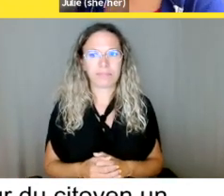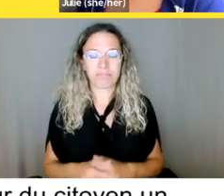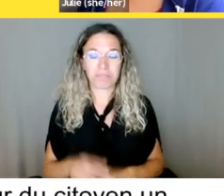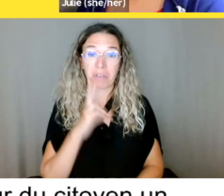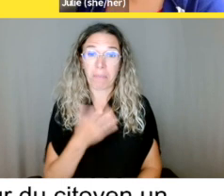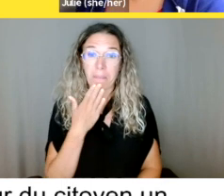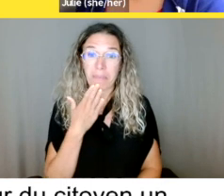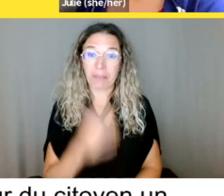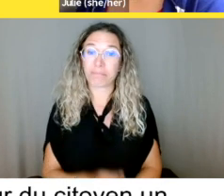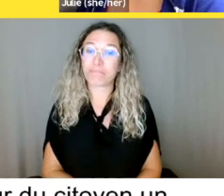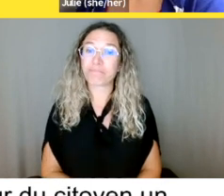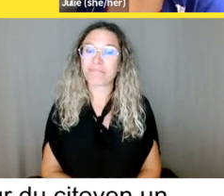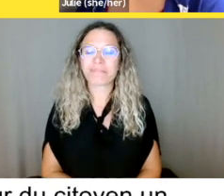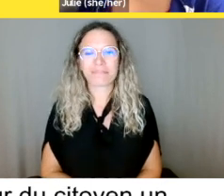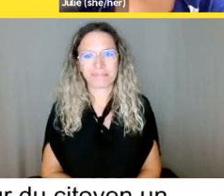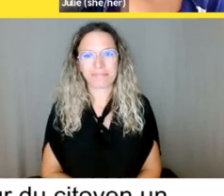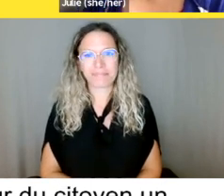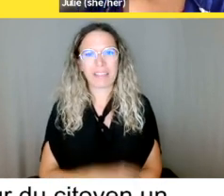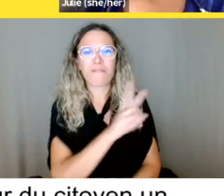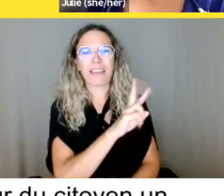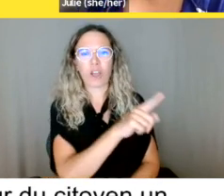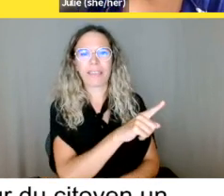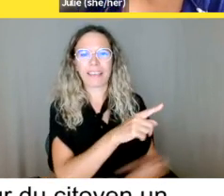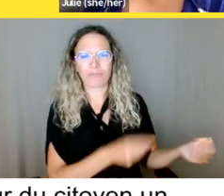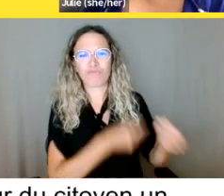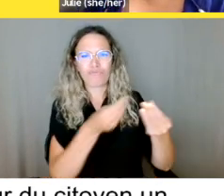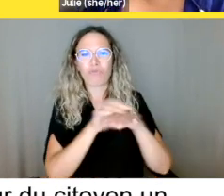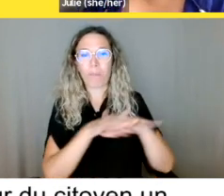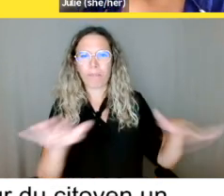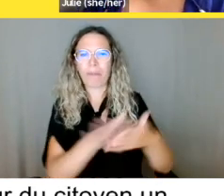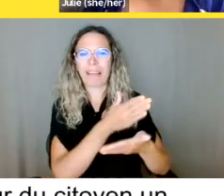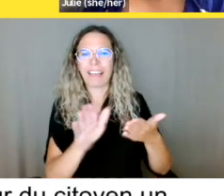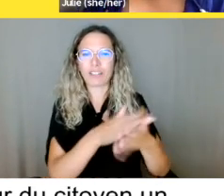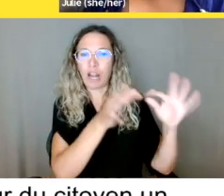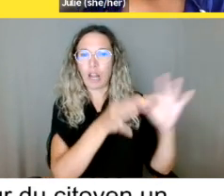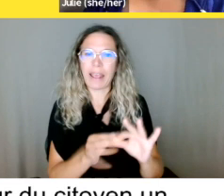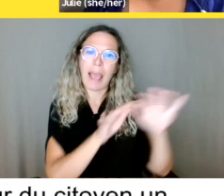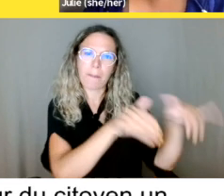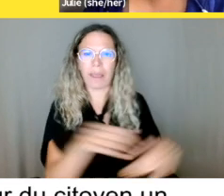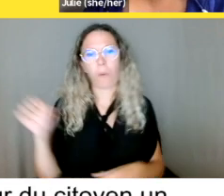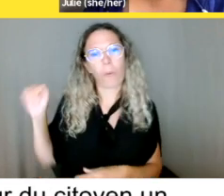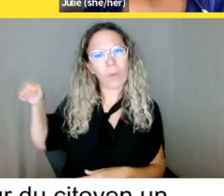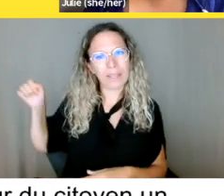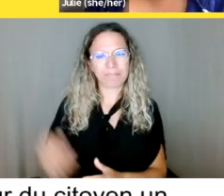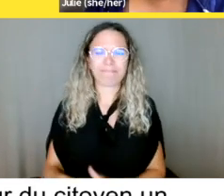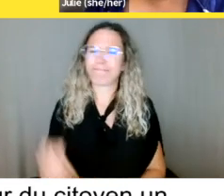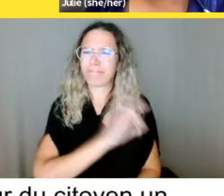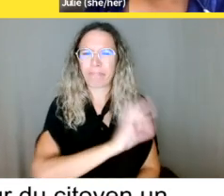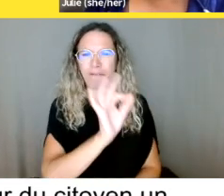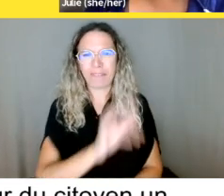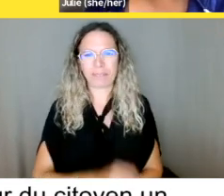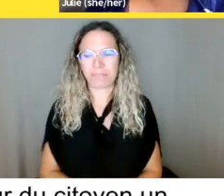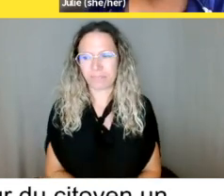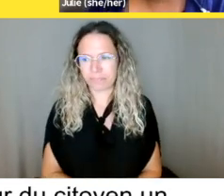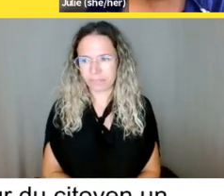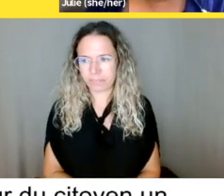Ouais. Parfait. Avant d'aller à la section de discussion, est-ce qu'il des commentaires, des questions,